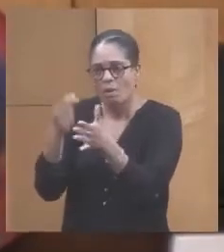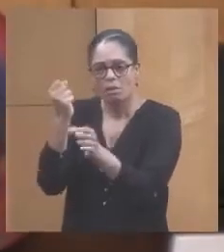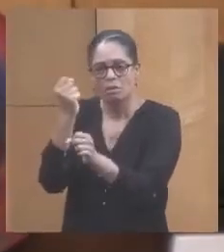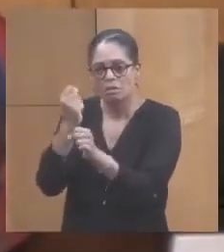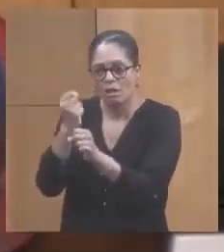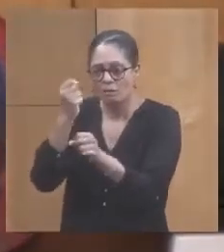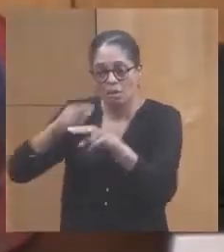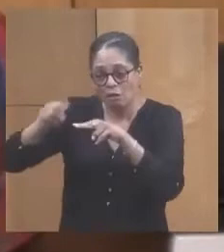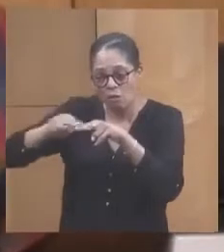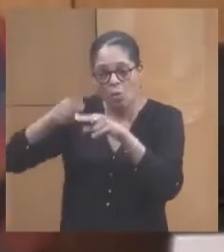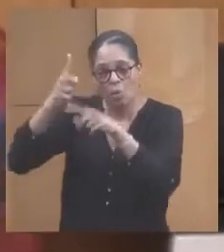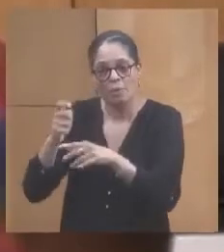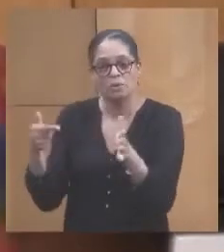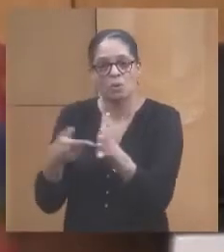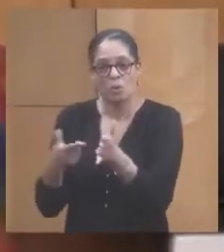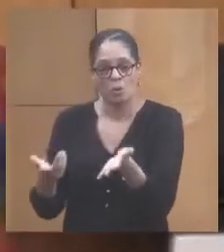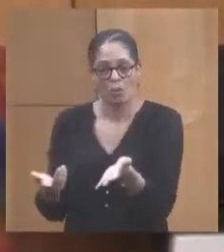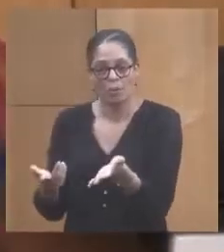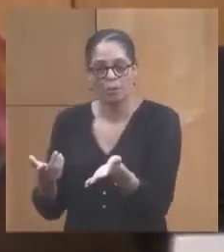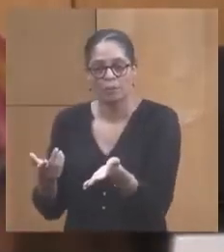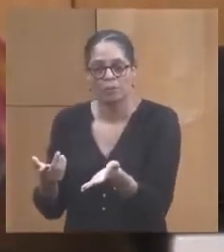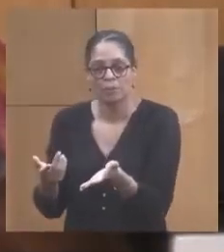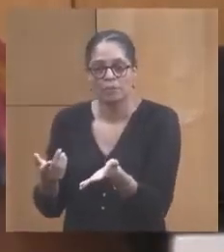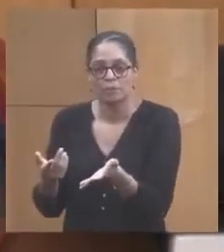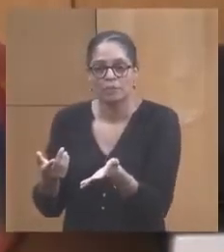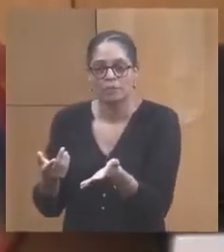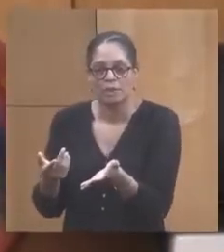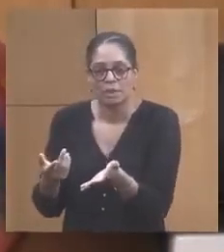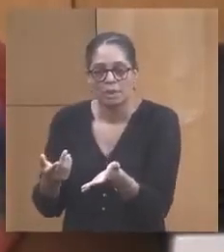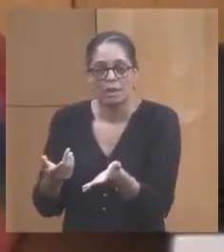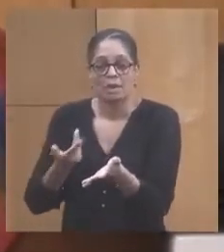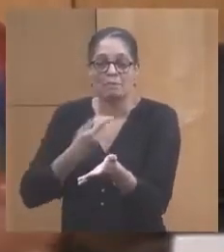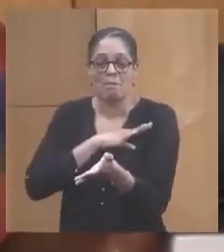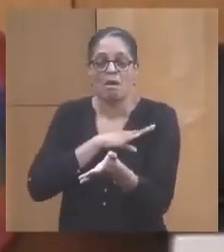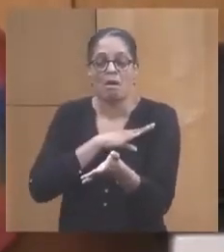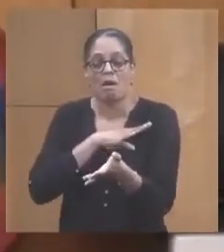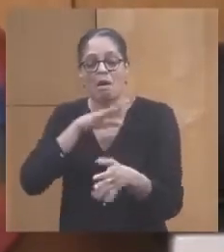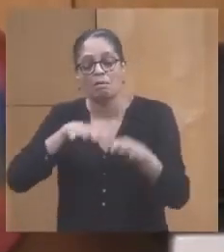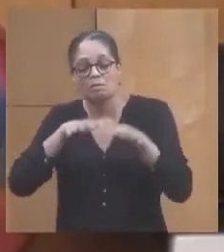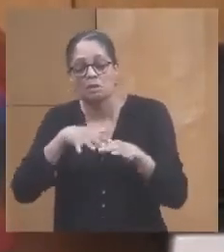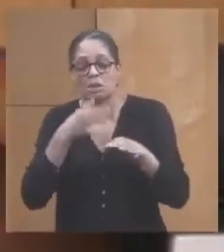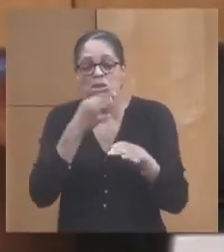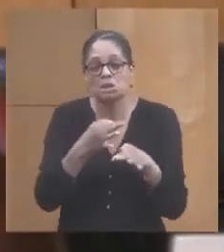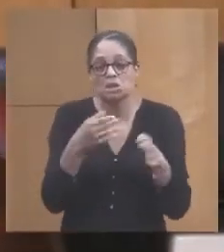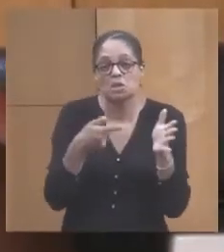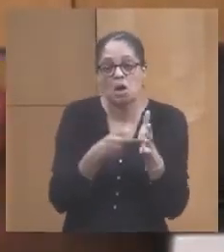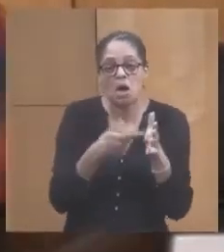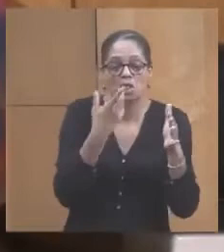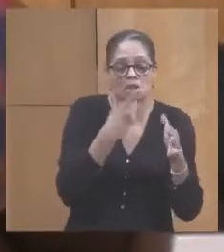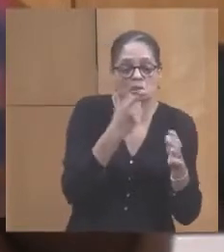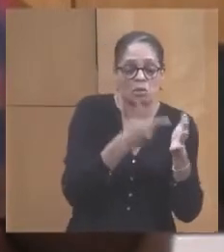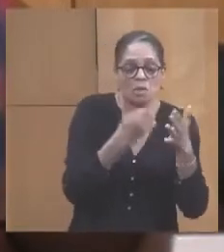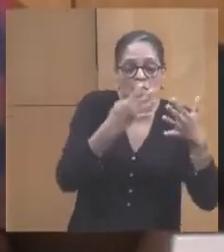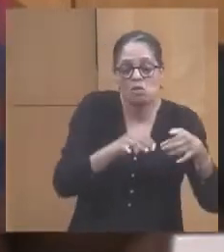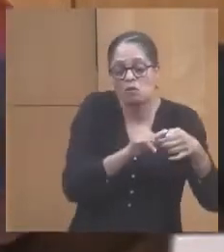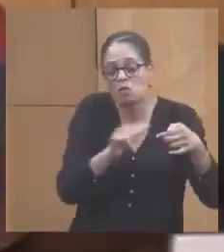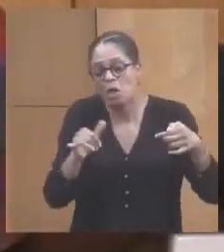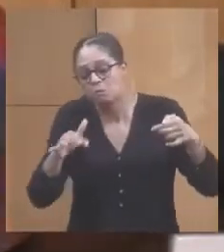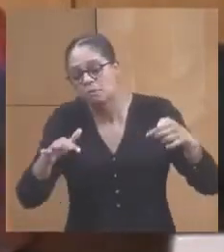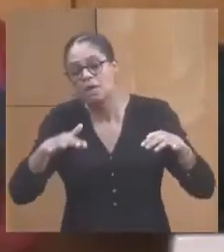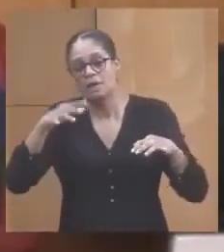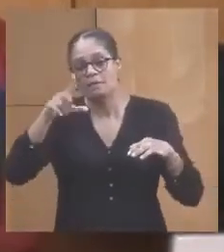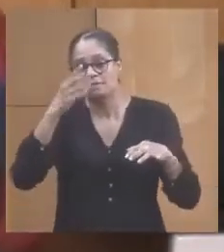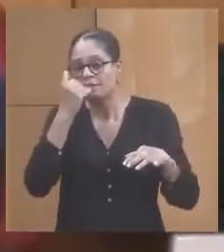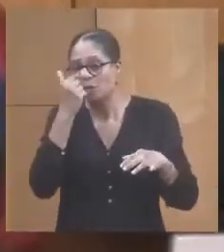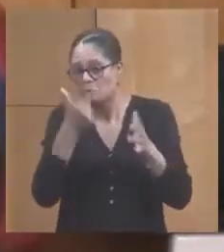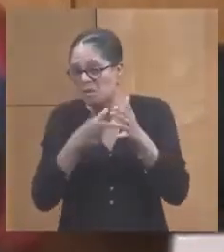parce que j'ai vu, d'ailleurs, dans le dossier que la fourchette avait été estimée pour décembre 2019, avec une fin en février